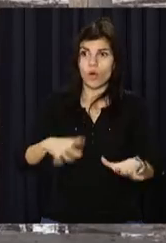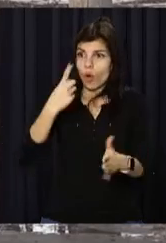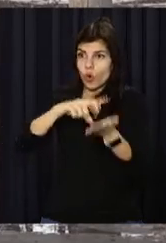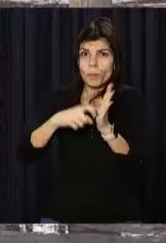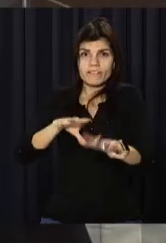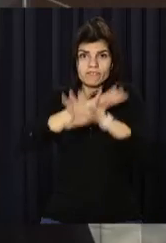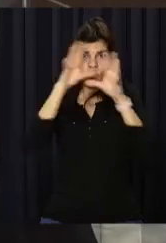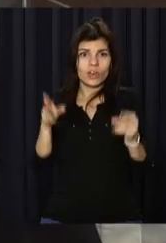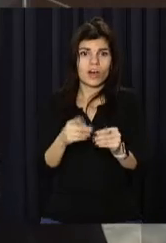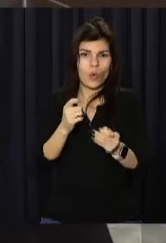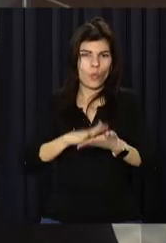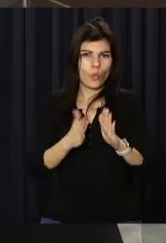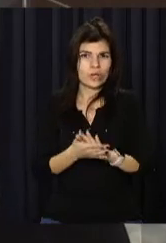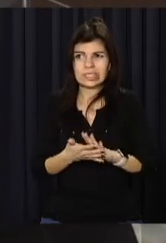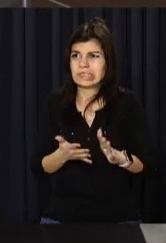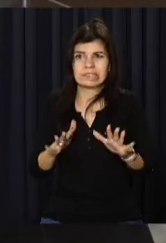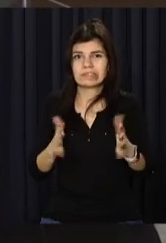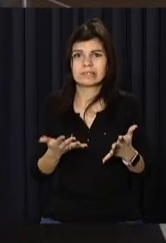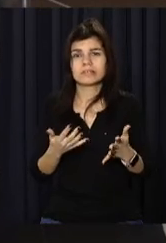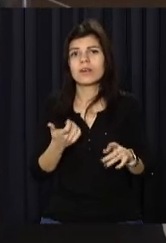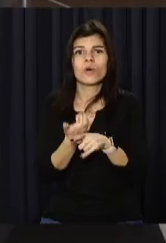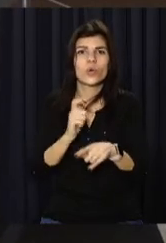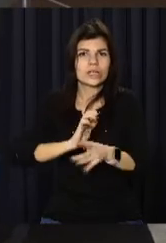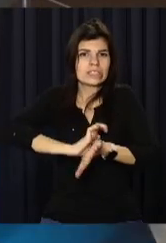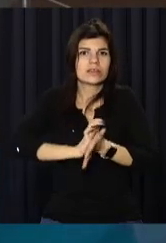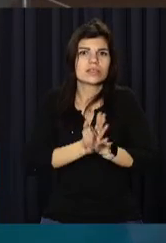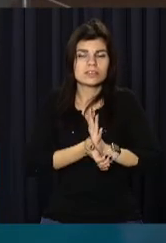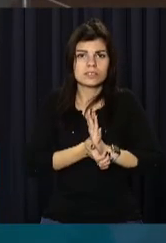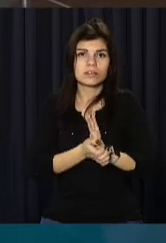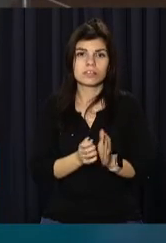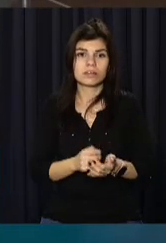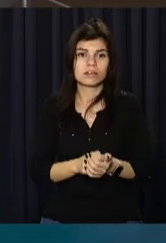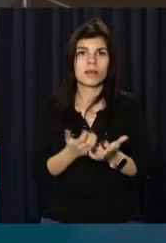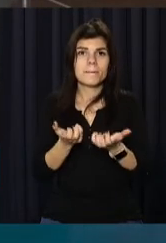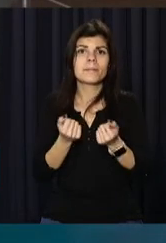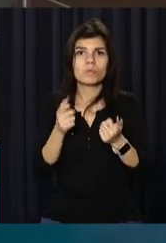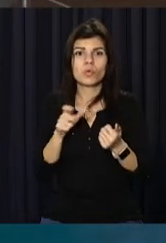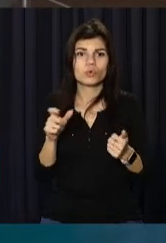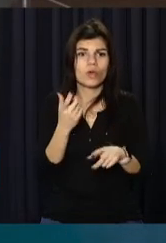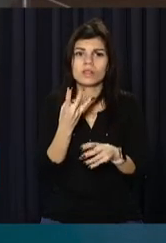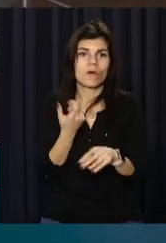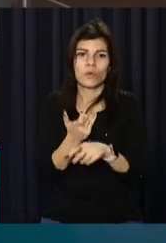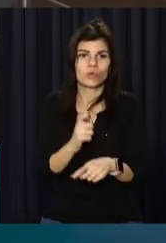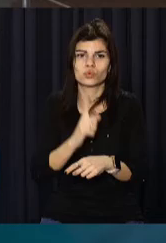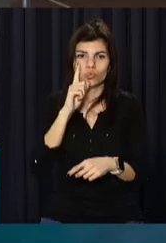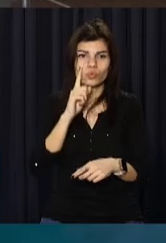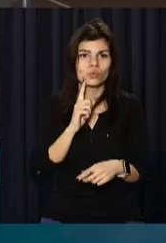кабінеті. Условия, звісно, не дуже, тому що дуже тісно, але приймати людей не дуже удобно.